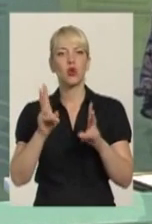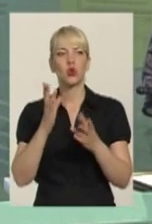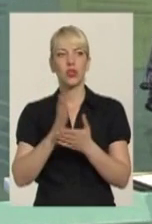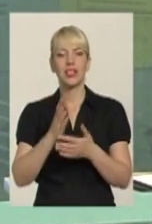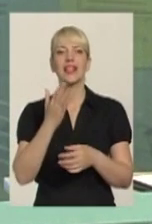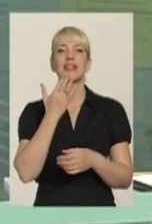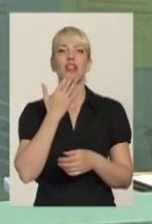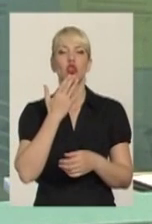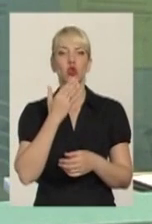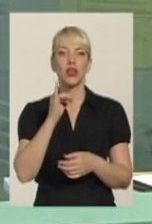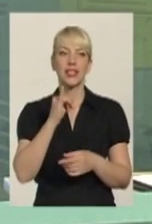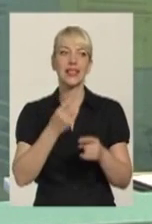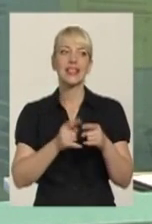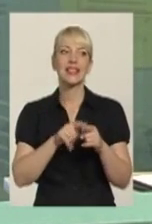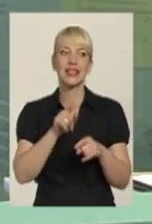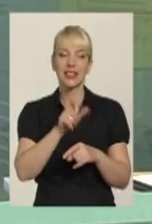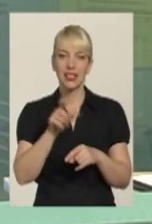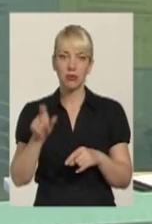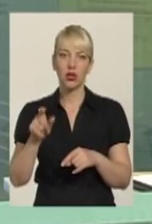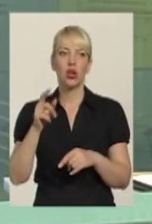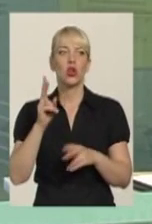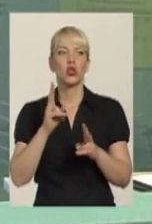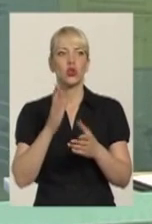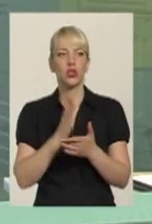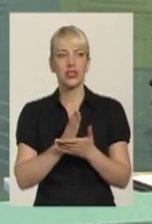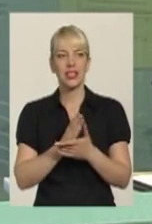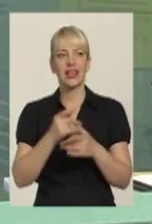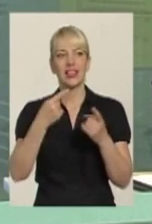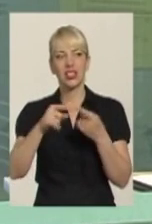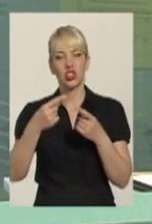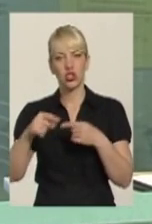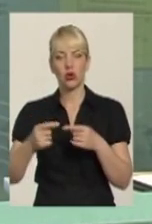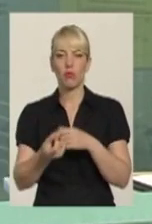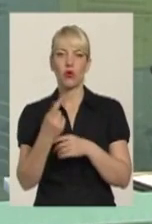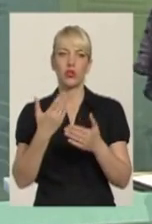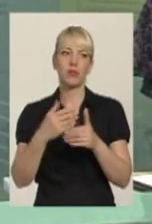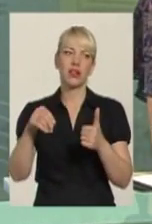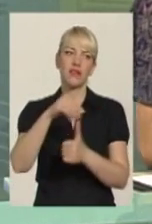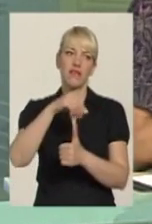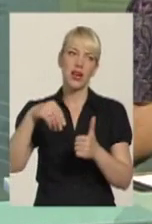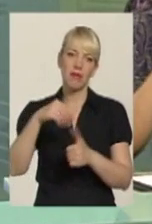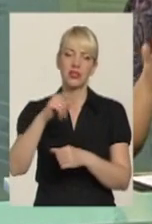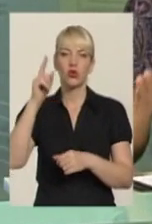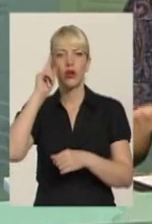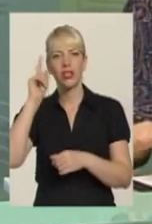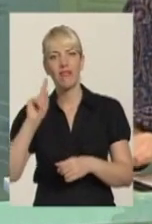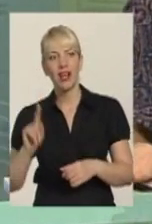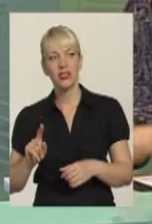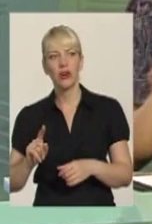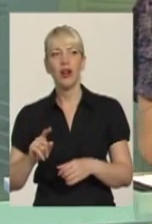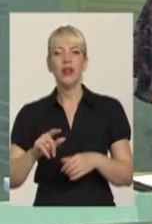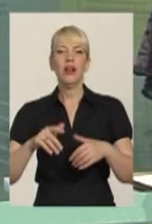національності, і молодь тих українців, які є іншими в походженні, вірменського, єврейського,